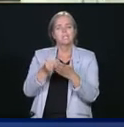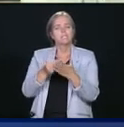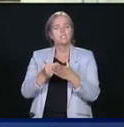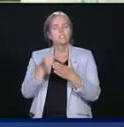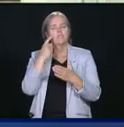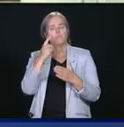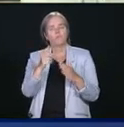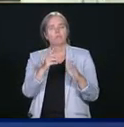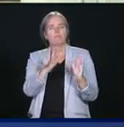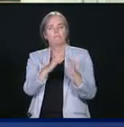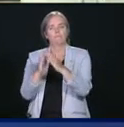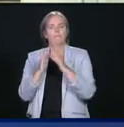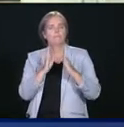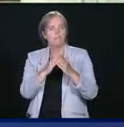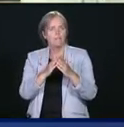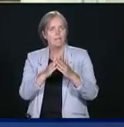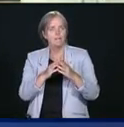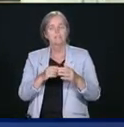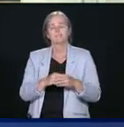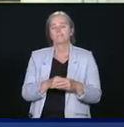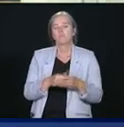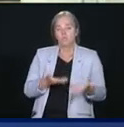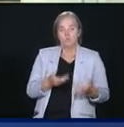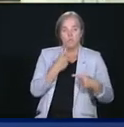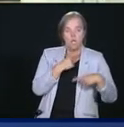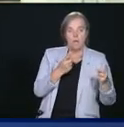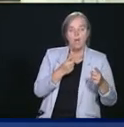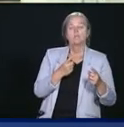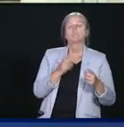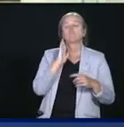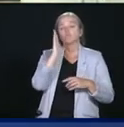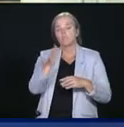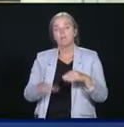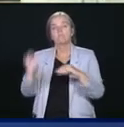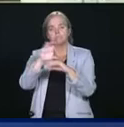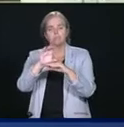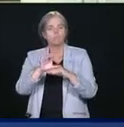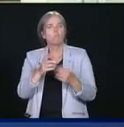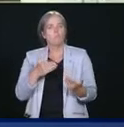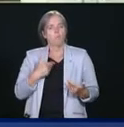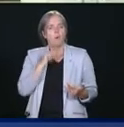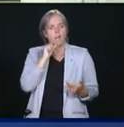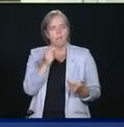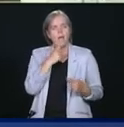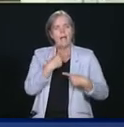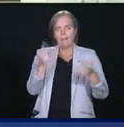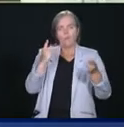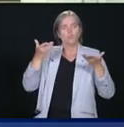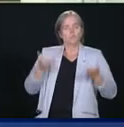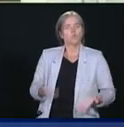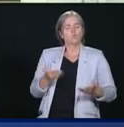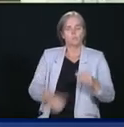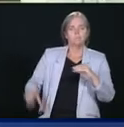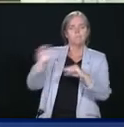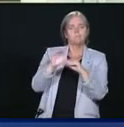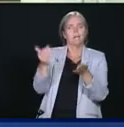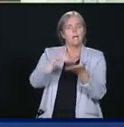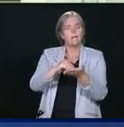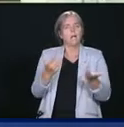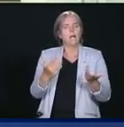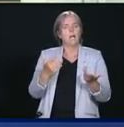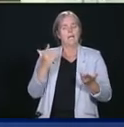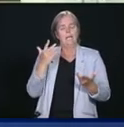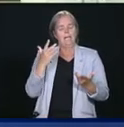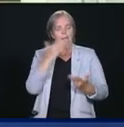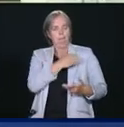Pourquoi, et je me le demande, pourquoi ne pas déjà accepter les suggestions des municipalités? Certains maires sont